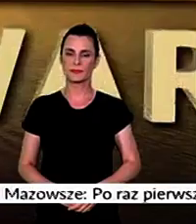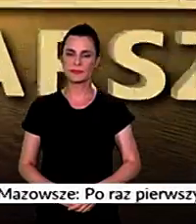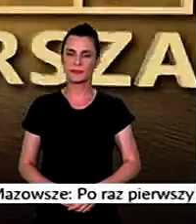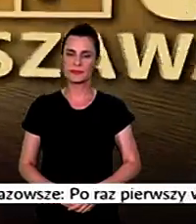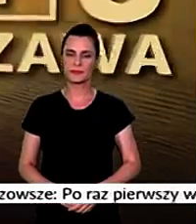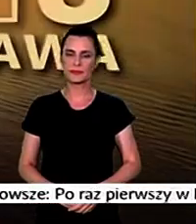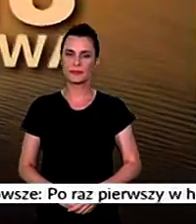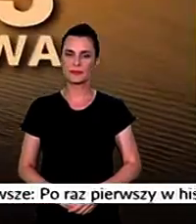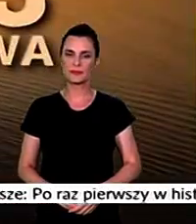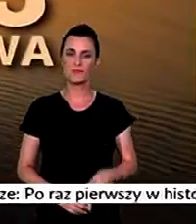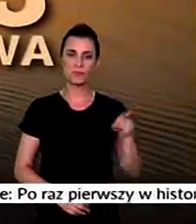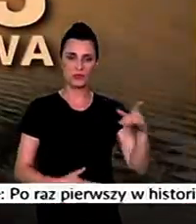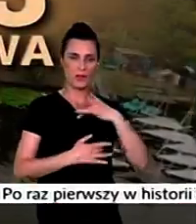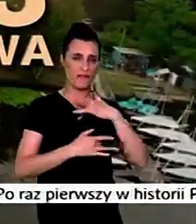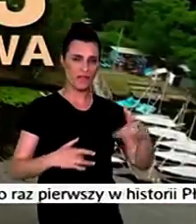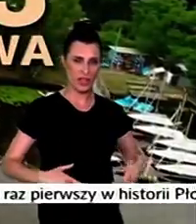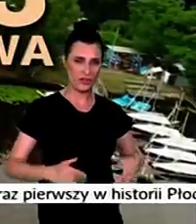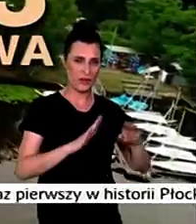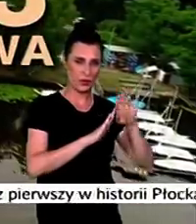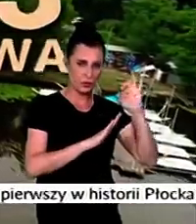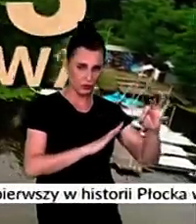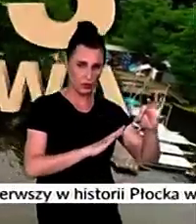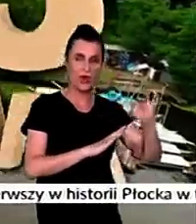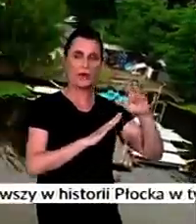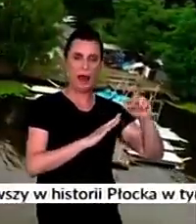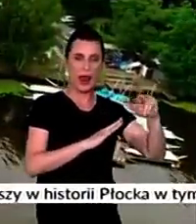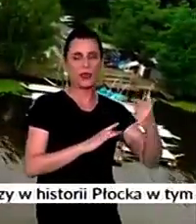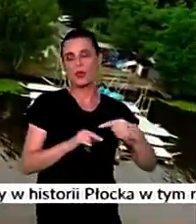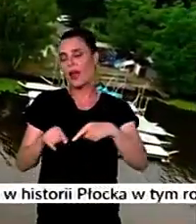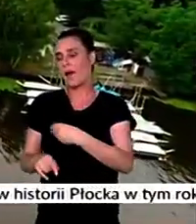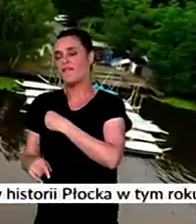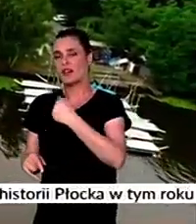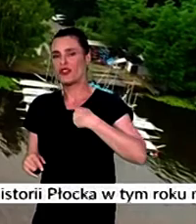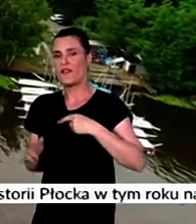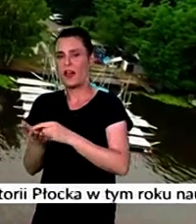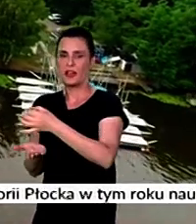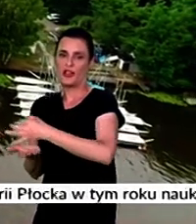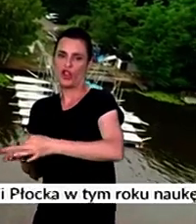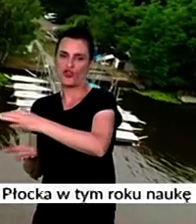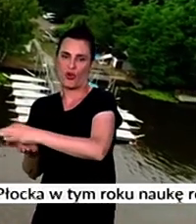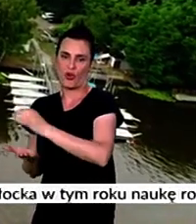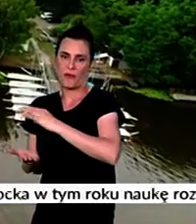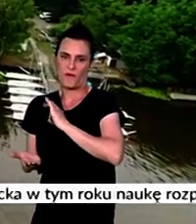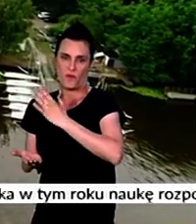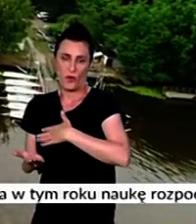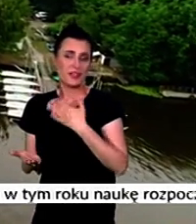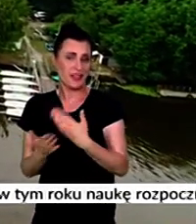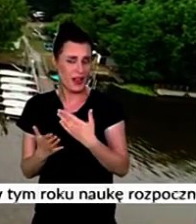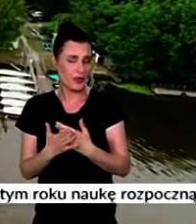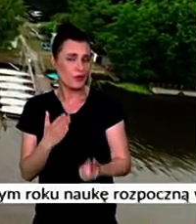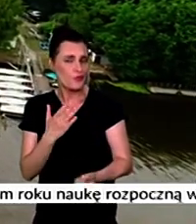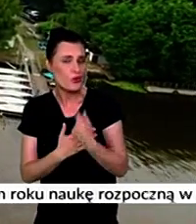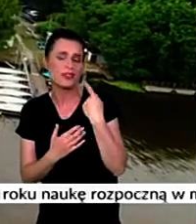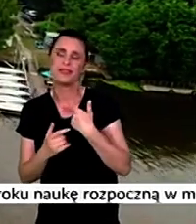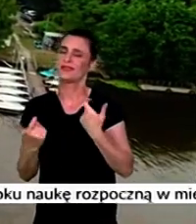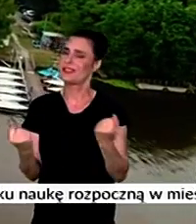Węgrzy mają swój balaton, warszawiacy mają jezioro zegrzyńskie. Trudno, więc chyba bardziej idealne miejsce, aby rozpocząć tę niesamowitą